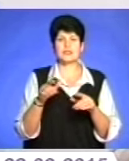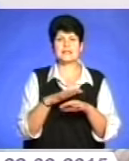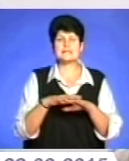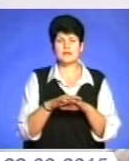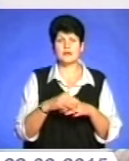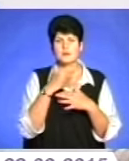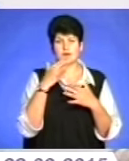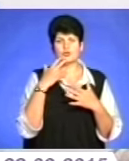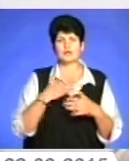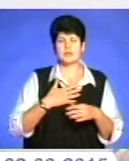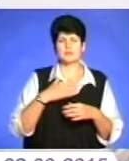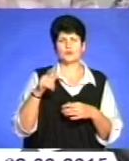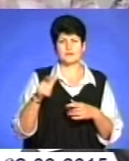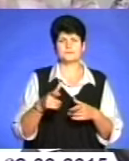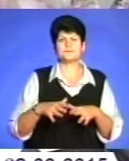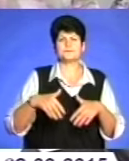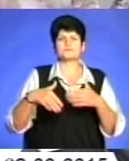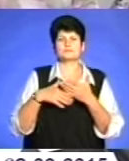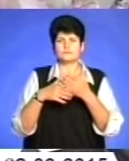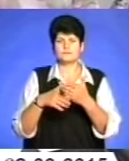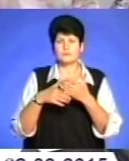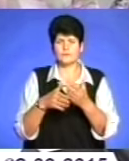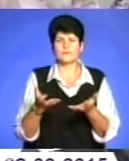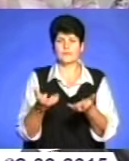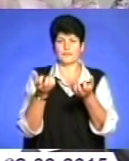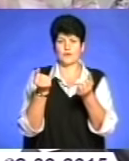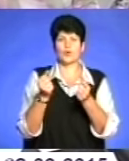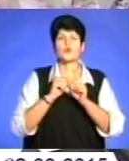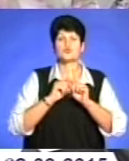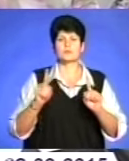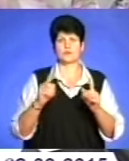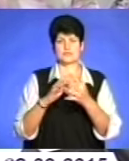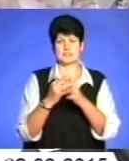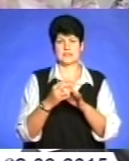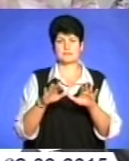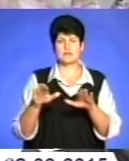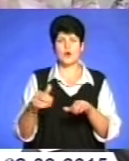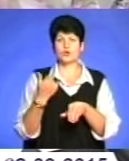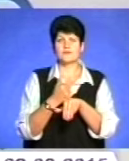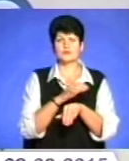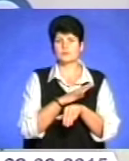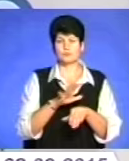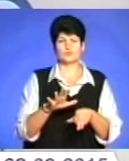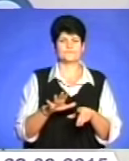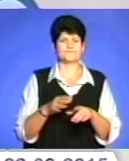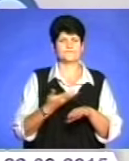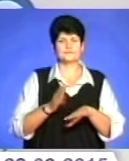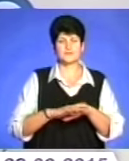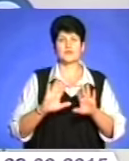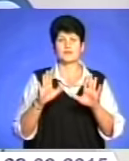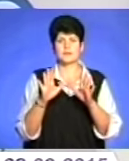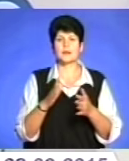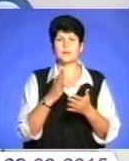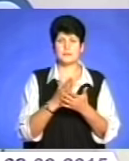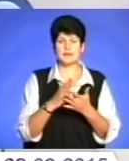наших громадян протягують руку допомоги і підтримки, особливо у сільській місцевості. Головне, щоб не було прикрих випадків, які, на жаль, мали